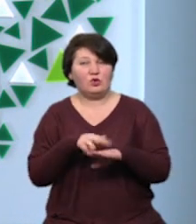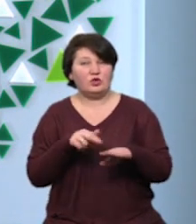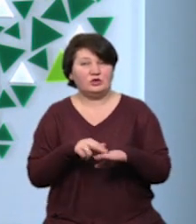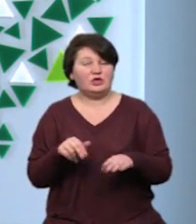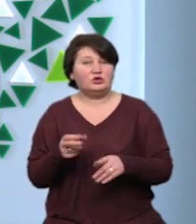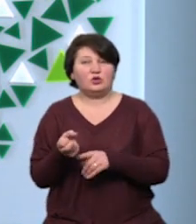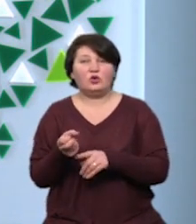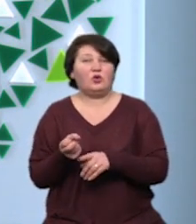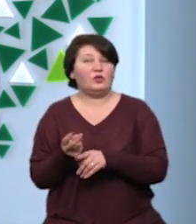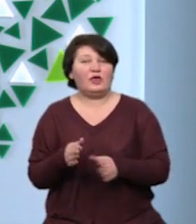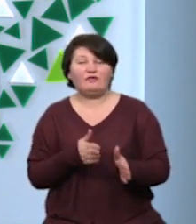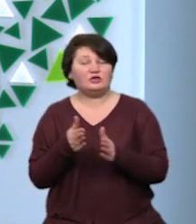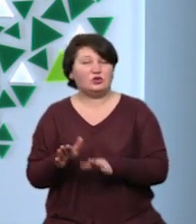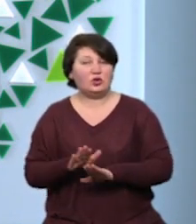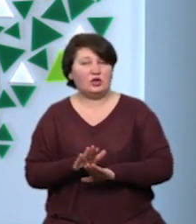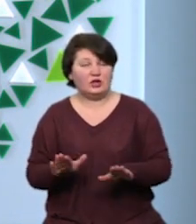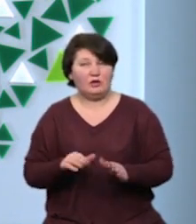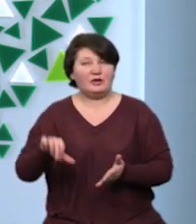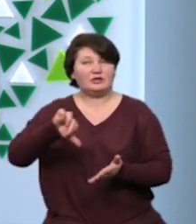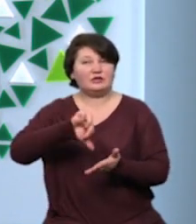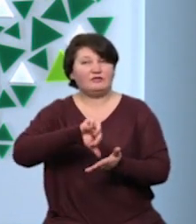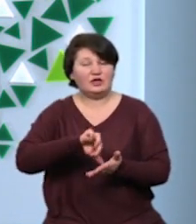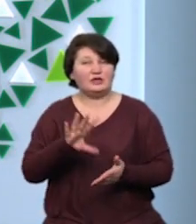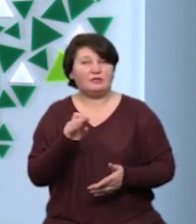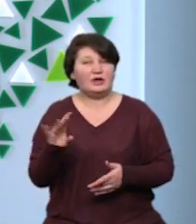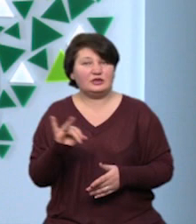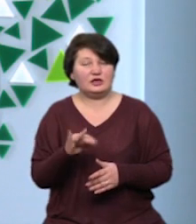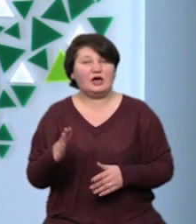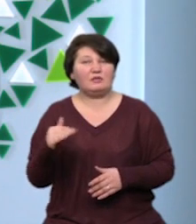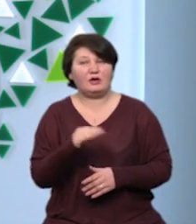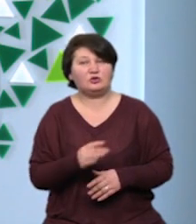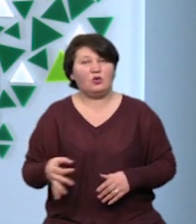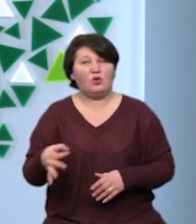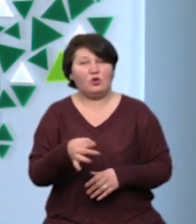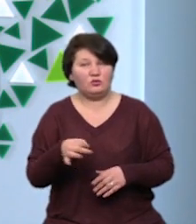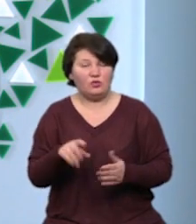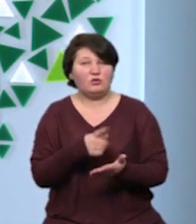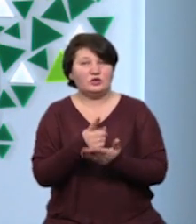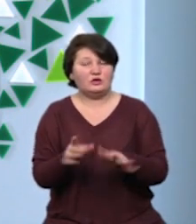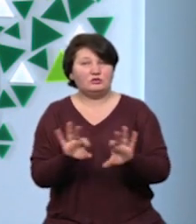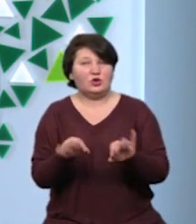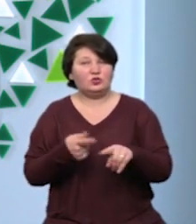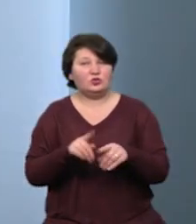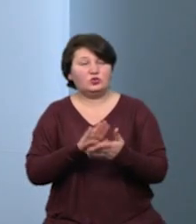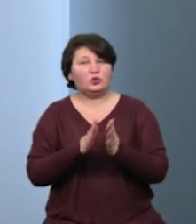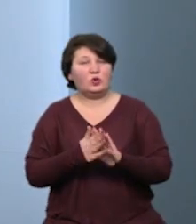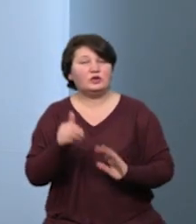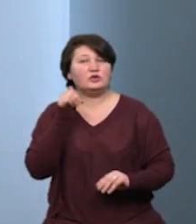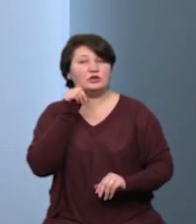відсторонили. Представниця Державної екологічної інспекції Карпатського округу пообіцяла прокоментувати цю ситуацію завтра.